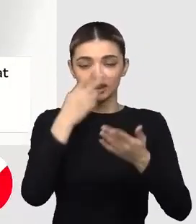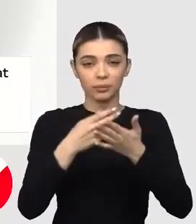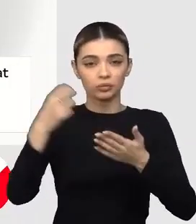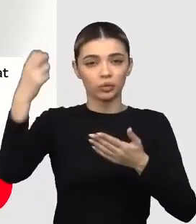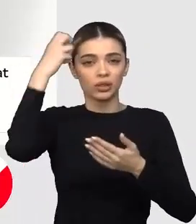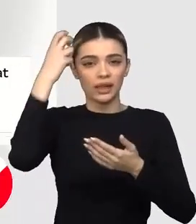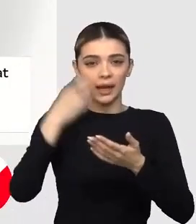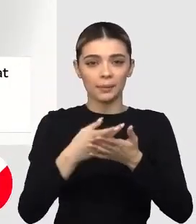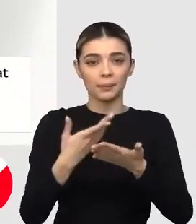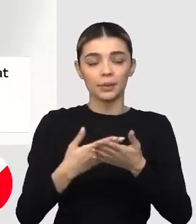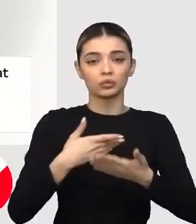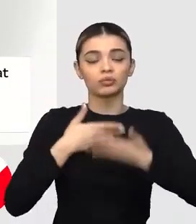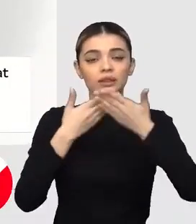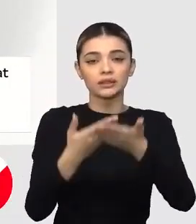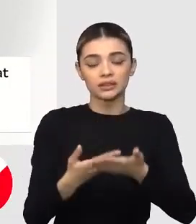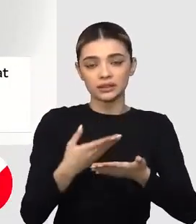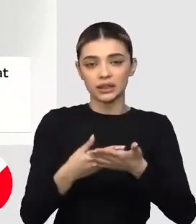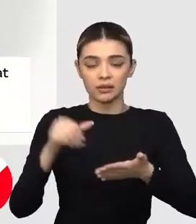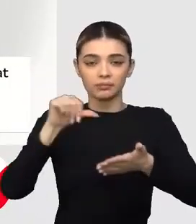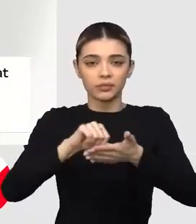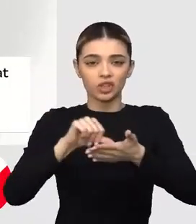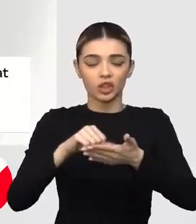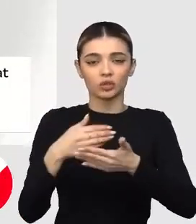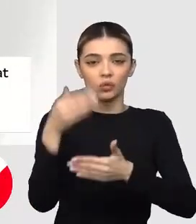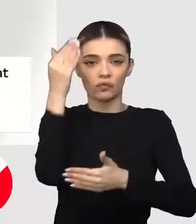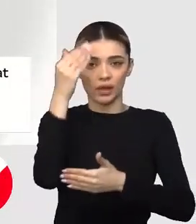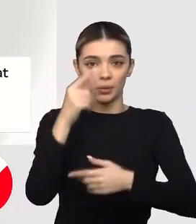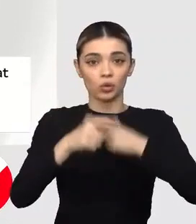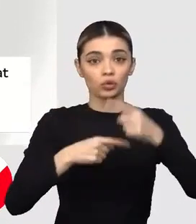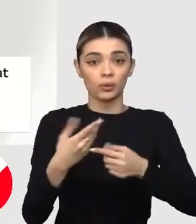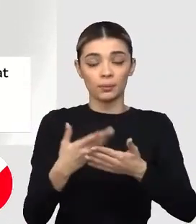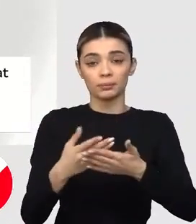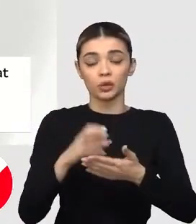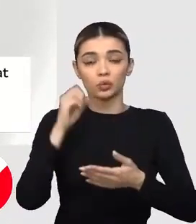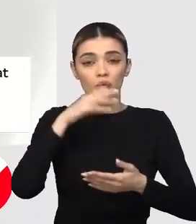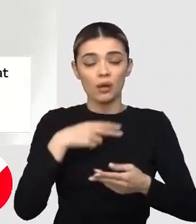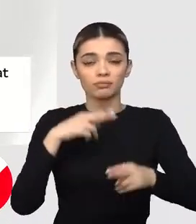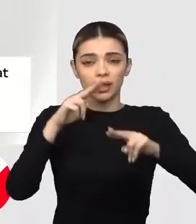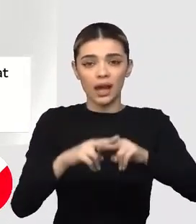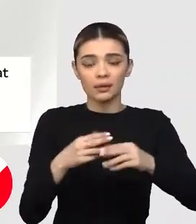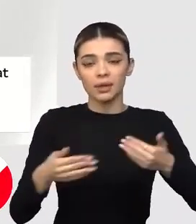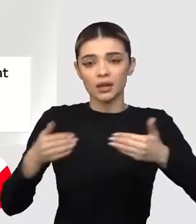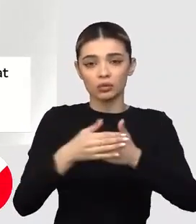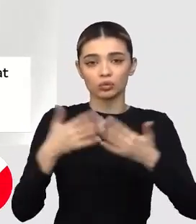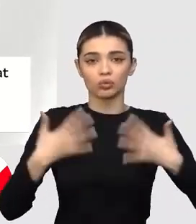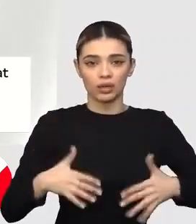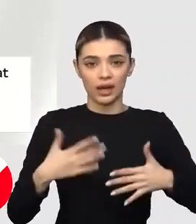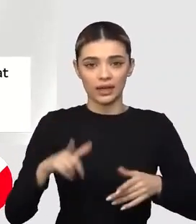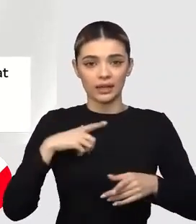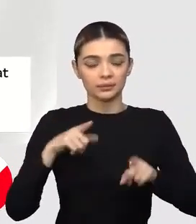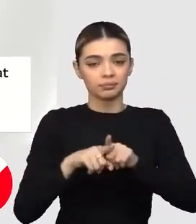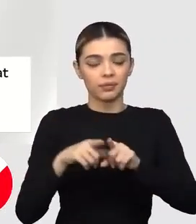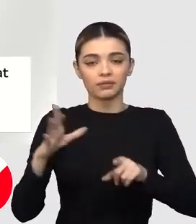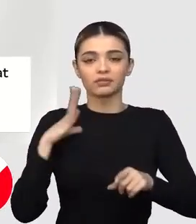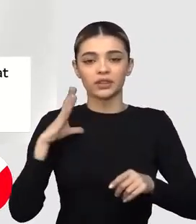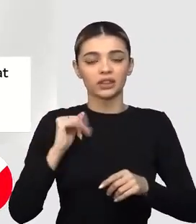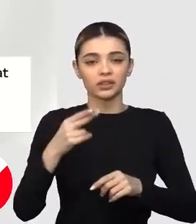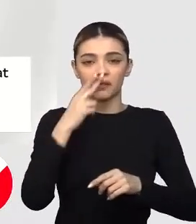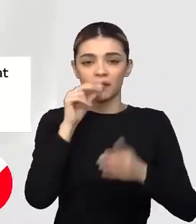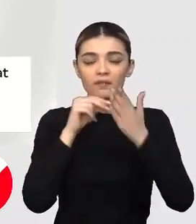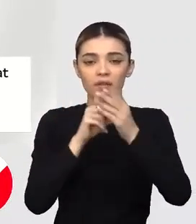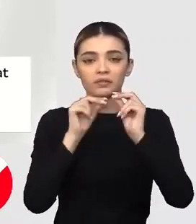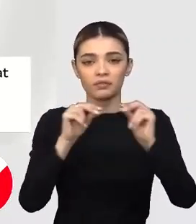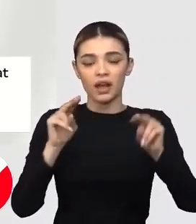ajuns la un acord cu Kremlinul pentru predarea uzinei. Ce-a urmat apoi pentru prizonierii ucrainei de la Azovstal este un adevărat coșmar și o lecție de